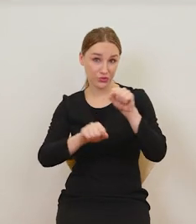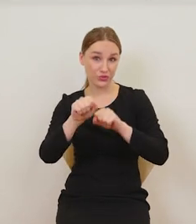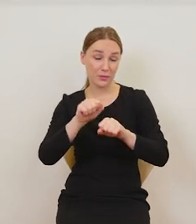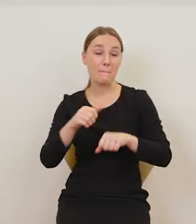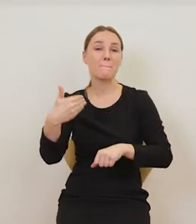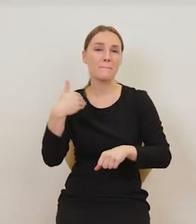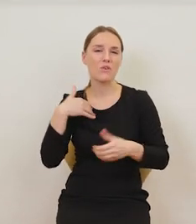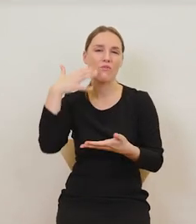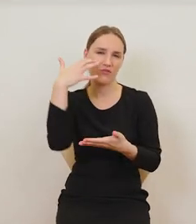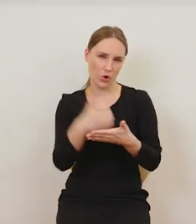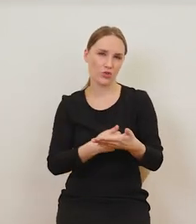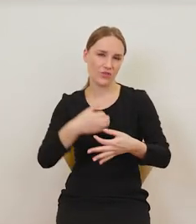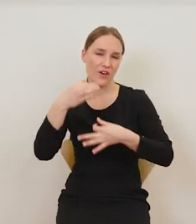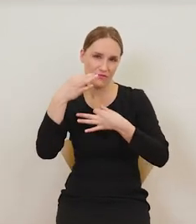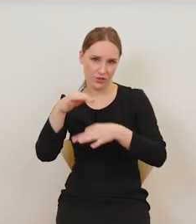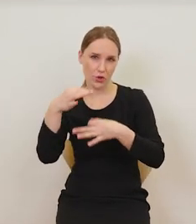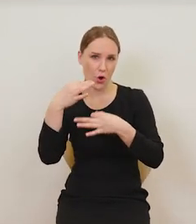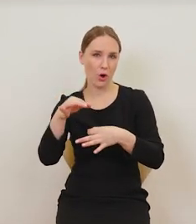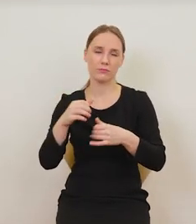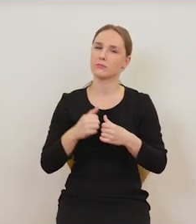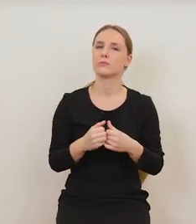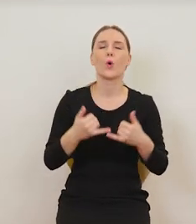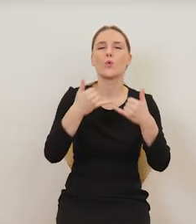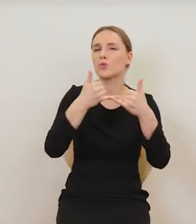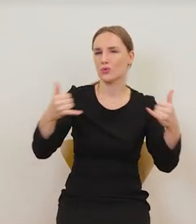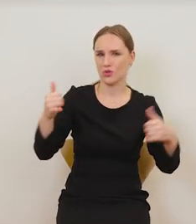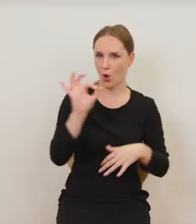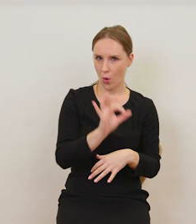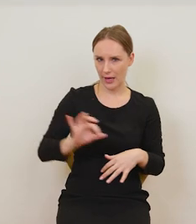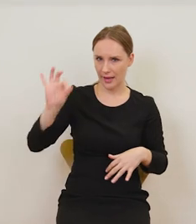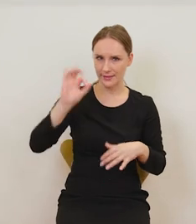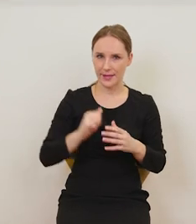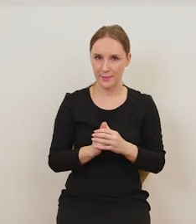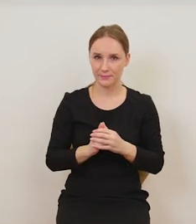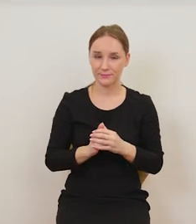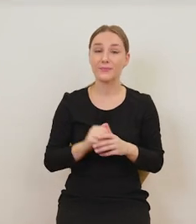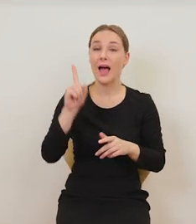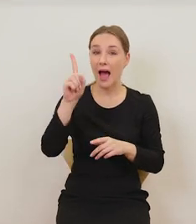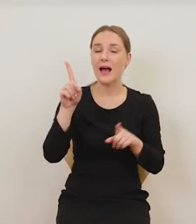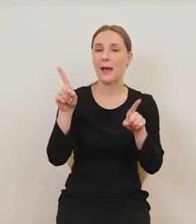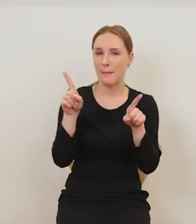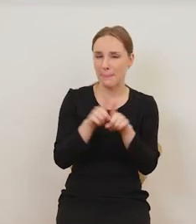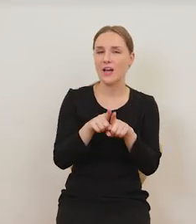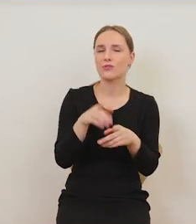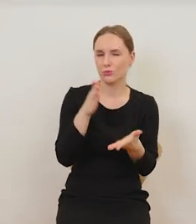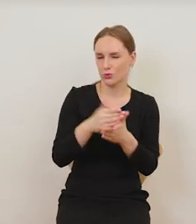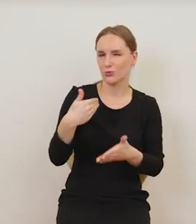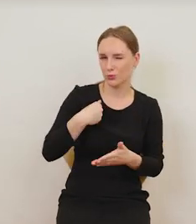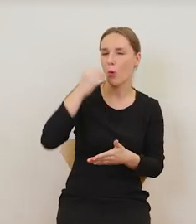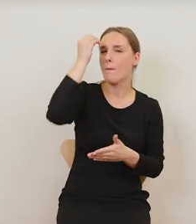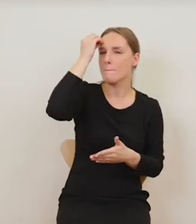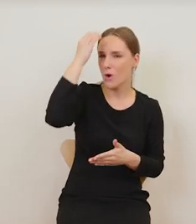wino do różnych okazji, ale byli już mądrzy,